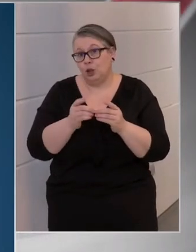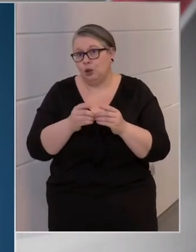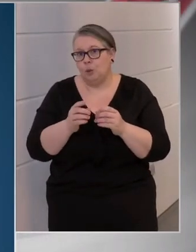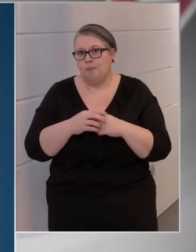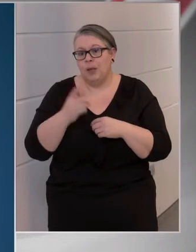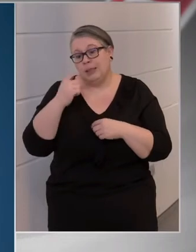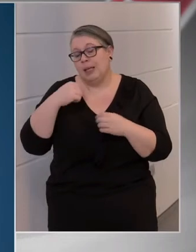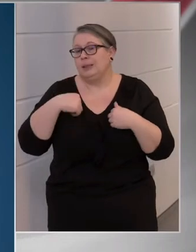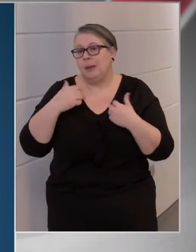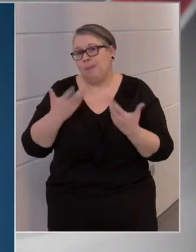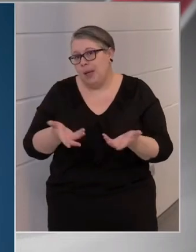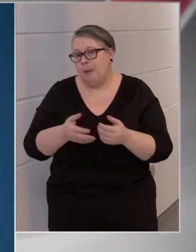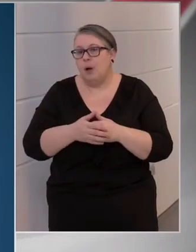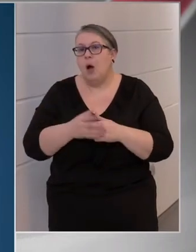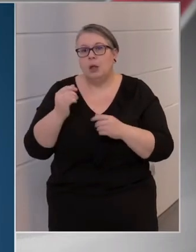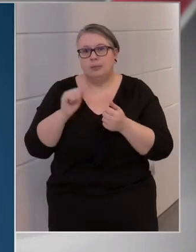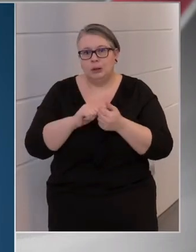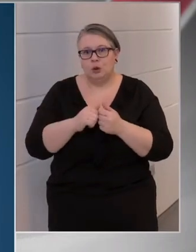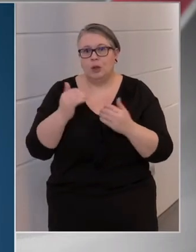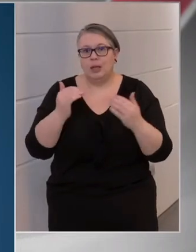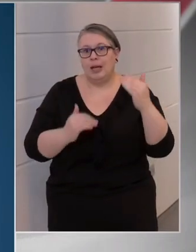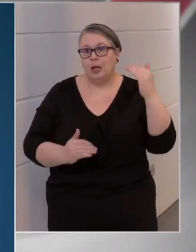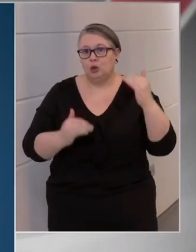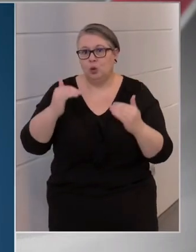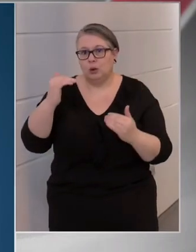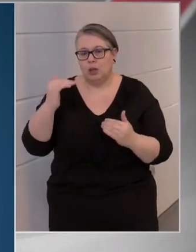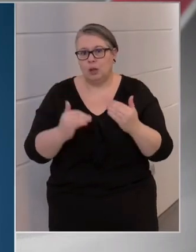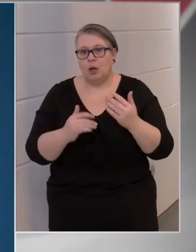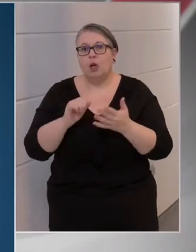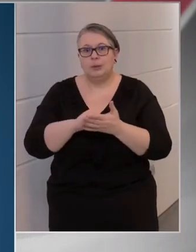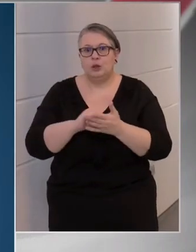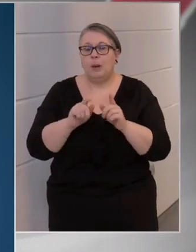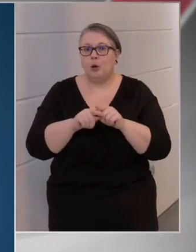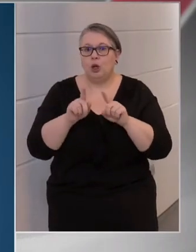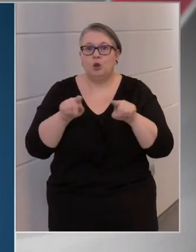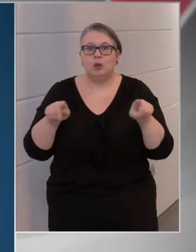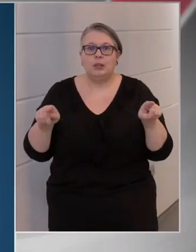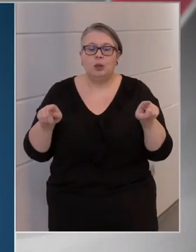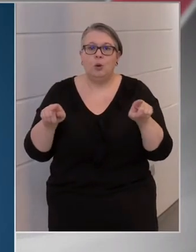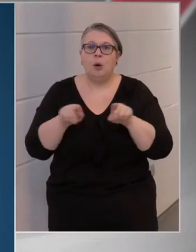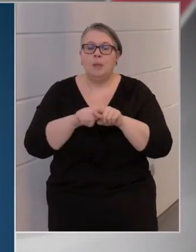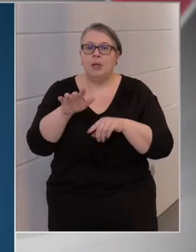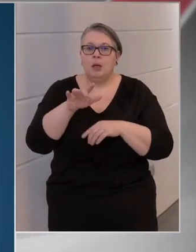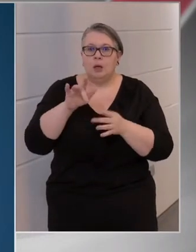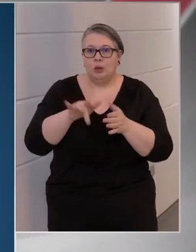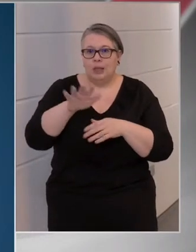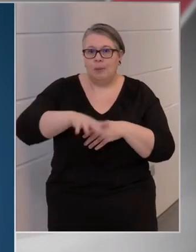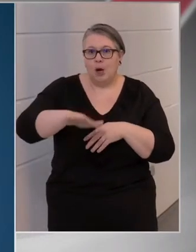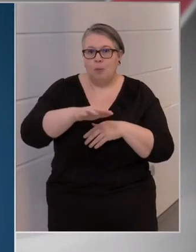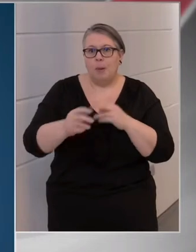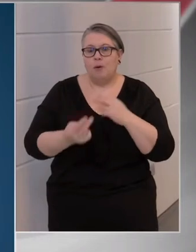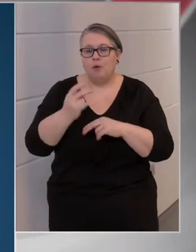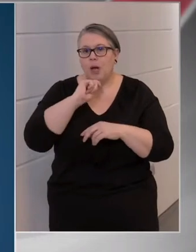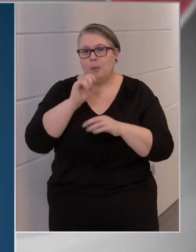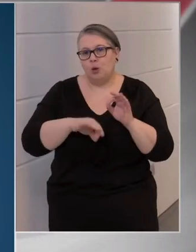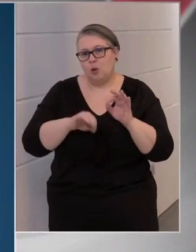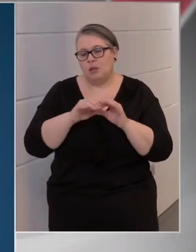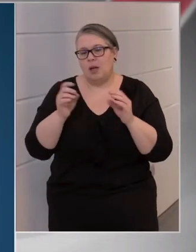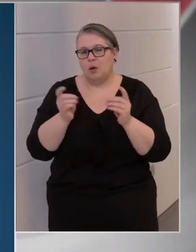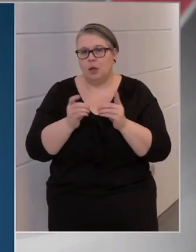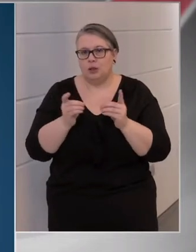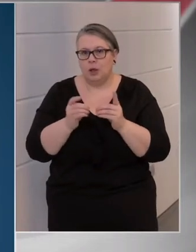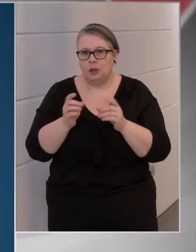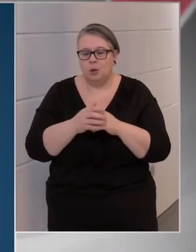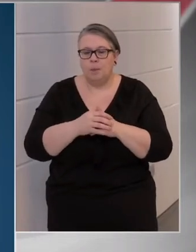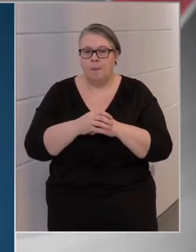Szerintem nem, de az biztos, hogy kiegyen súlyozatlan, és az is biztos, hogy nem olyan sokszínű, mint Közép-Európában, és különösen Magyarországon a sajtó.